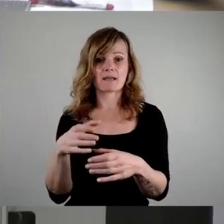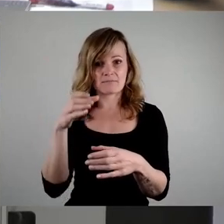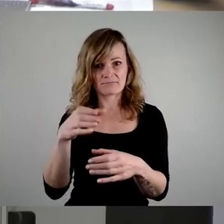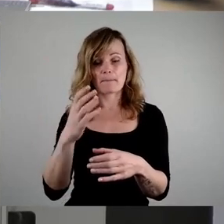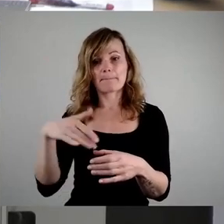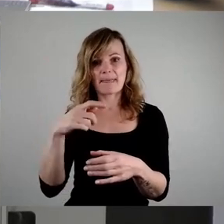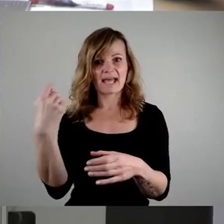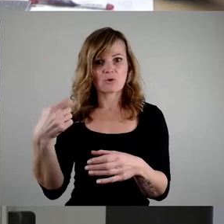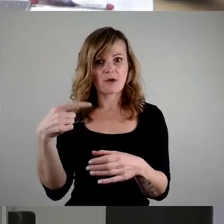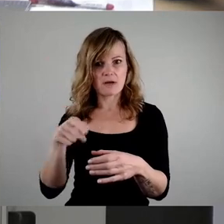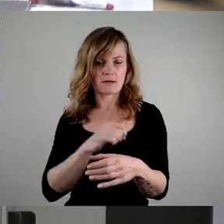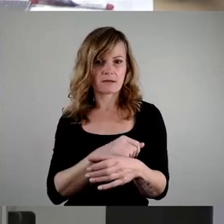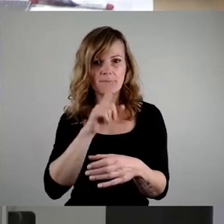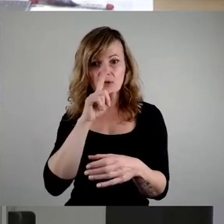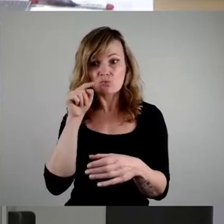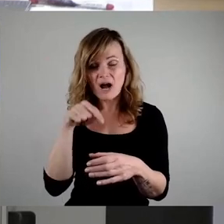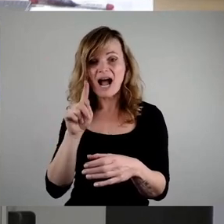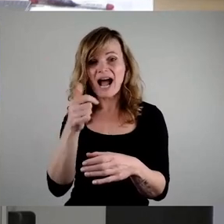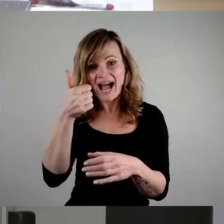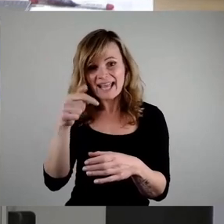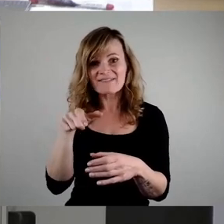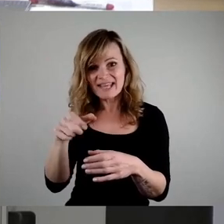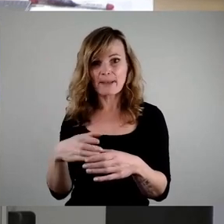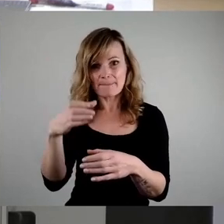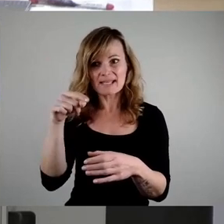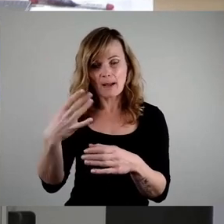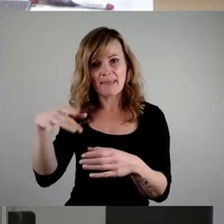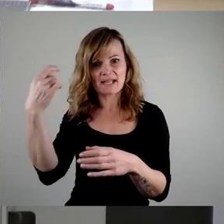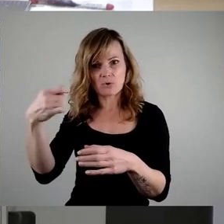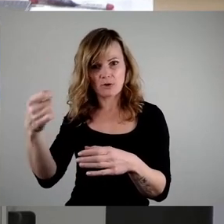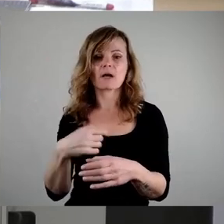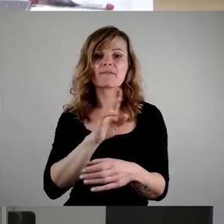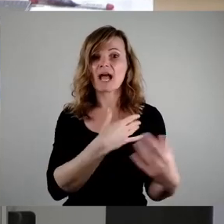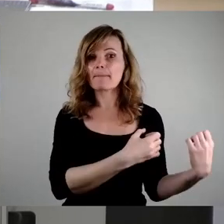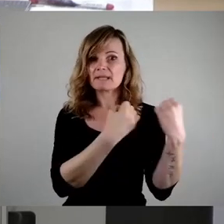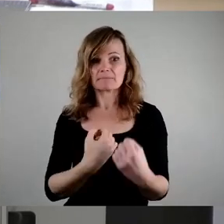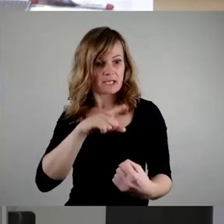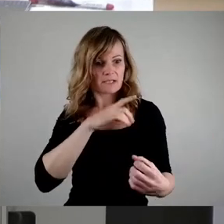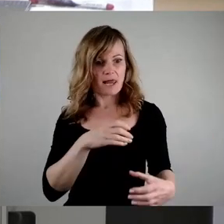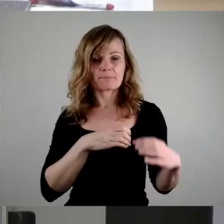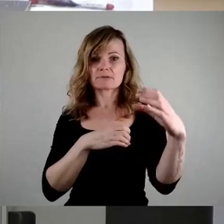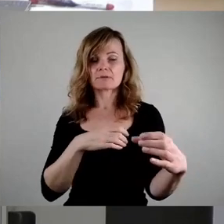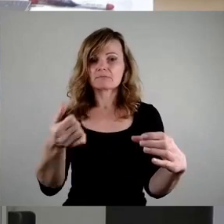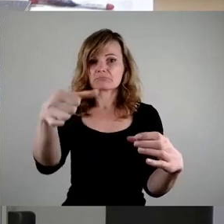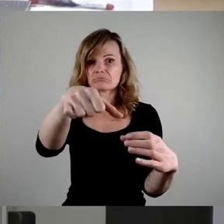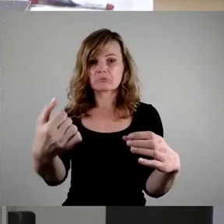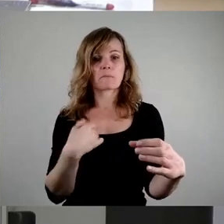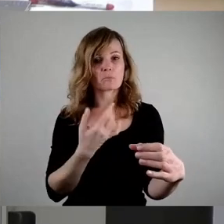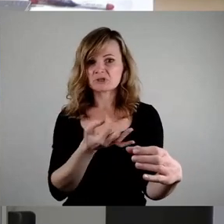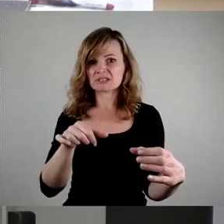Aber eben nur im Einwegbecher. Wer seinen Mehrwegbecher mitbringt, muss dann nichts drauf zahlen.